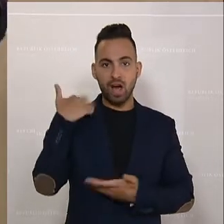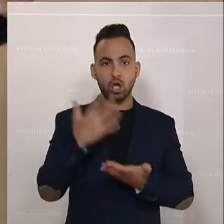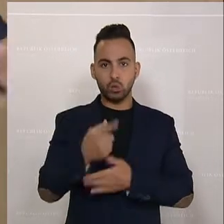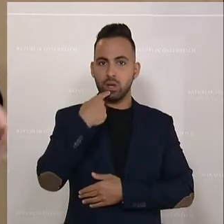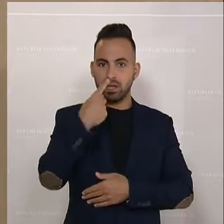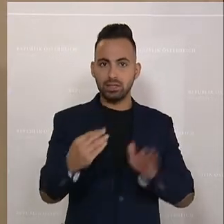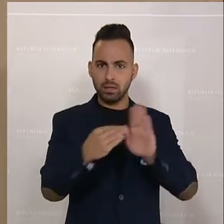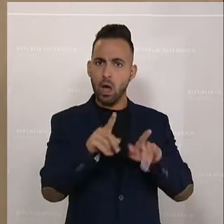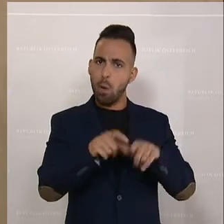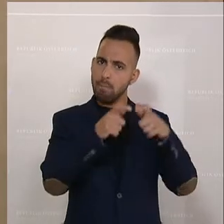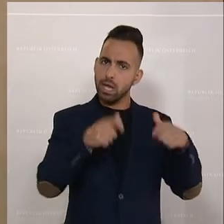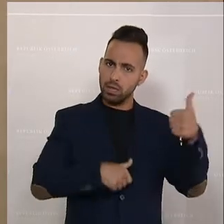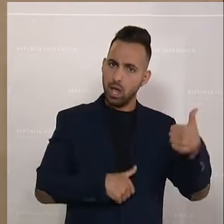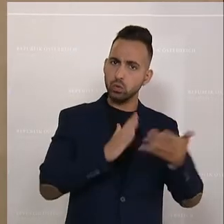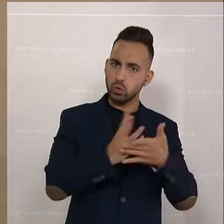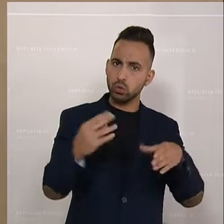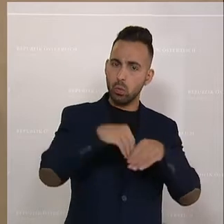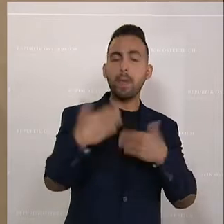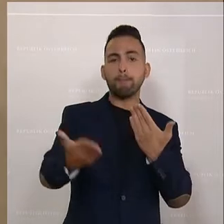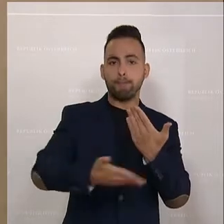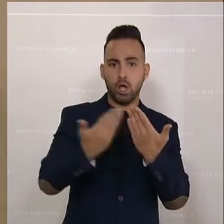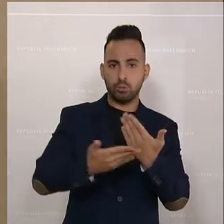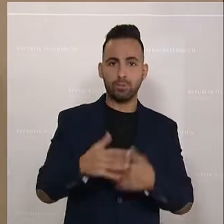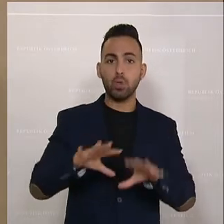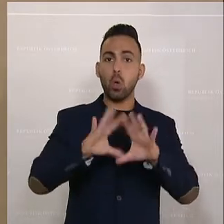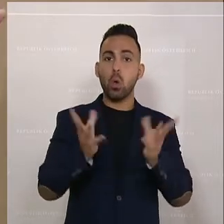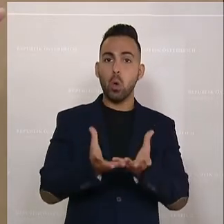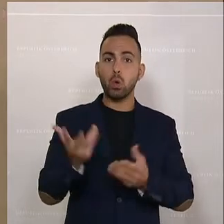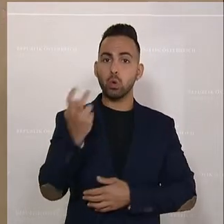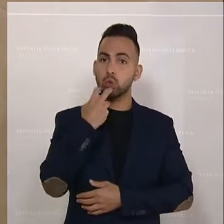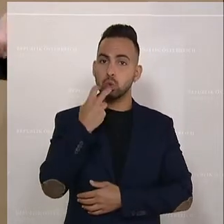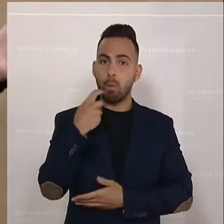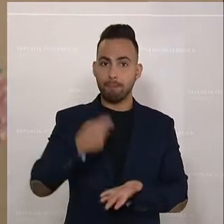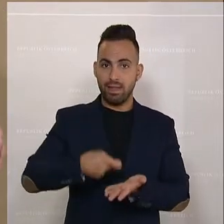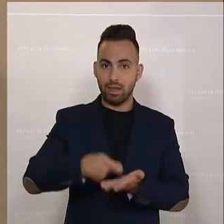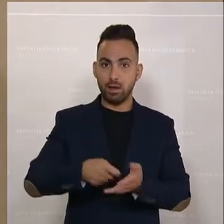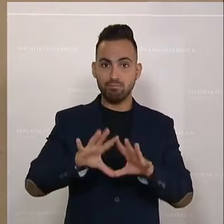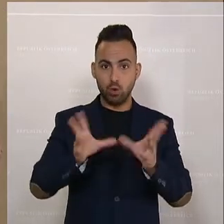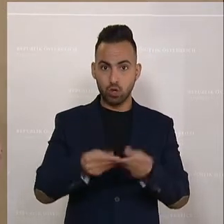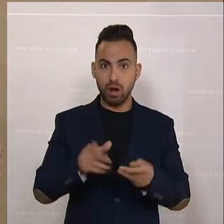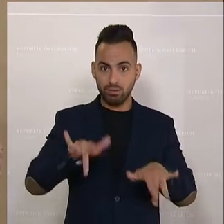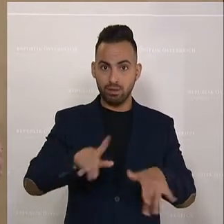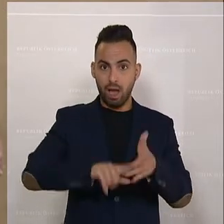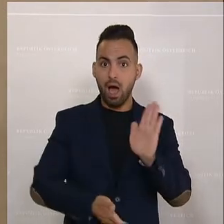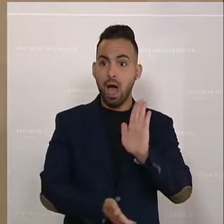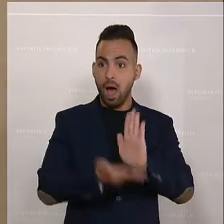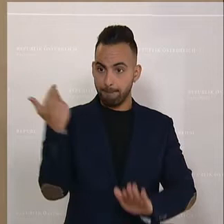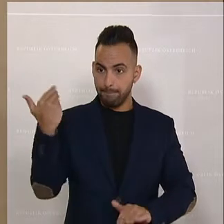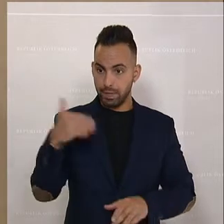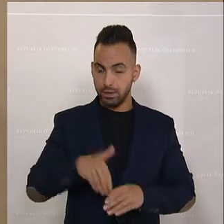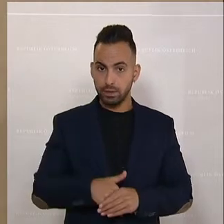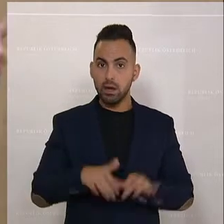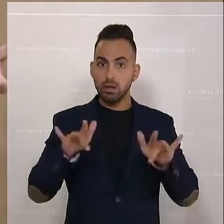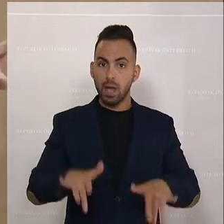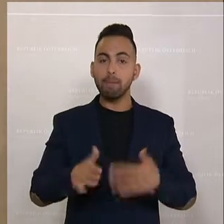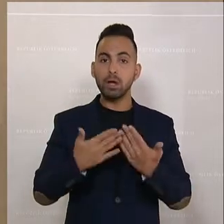auch schon eins, ich denke beispielsweise, dass der Ökostrombeitrag, die Ökostrompauschale ausgefallen sind für dieses Jahr. Ich denke, eine Senkung